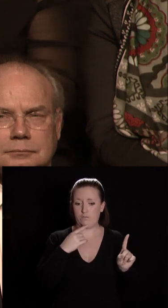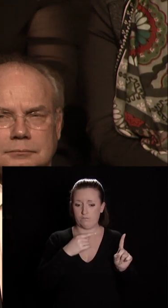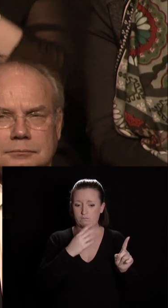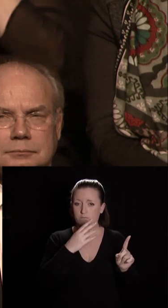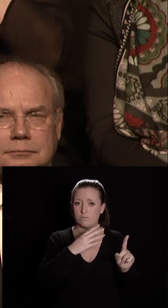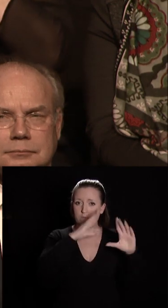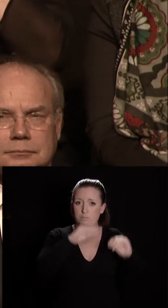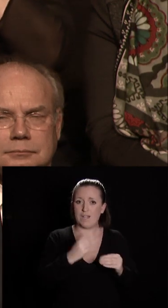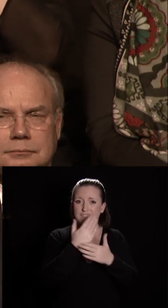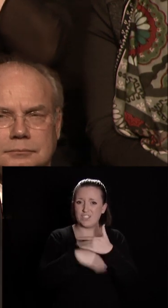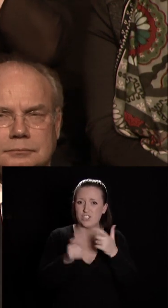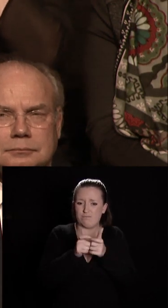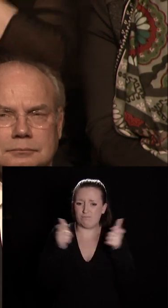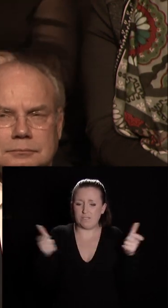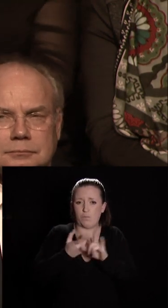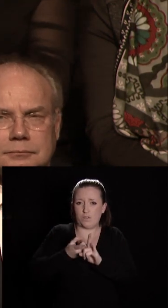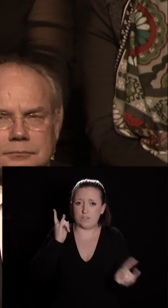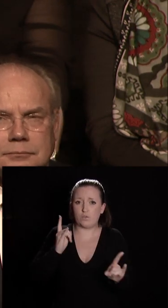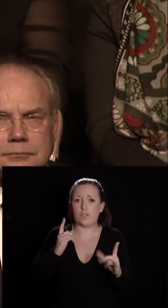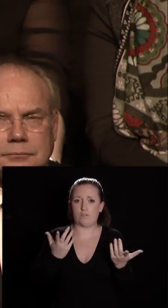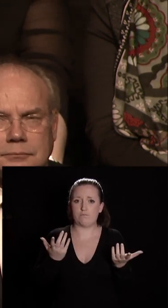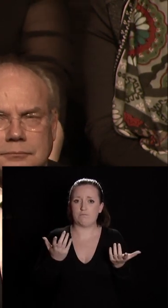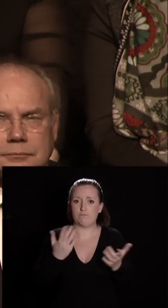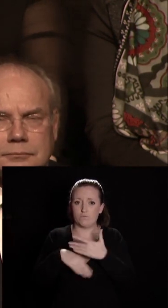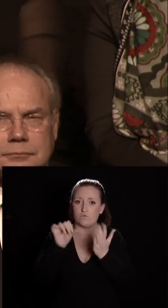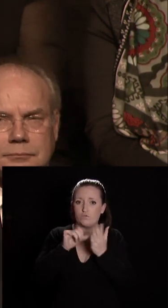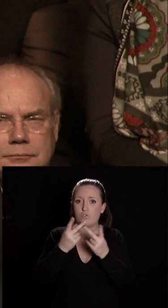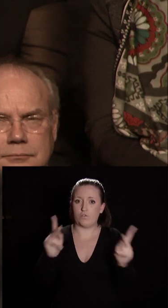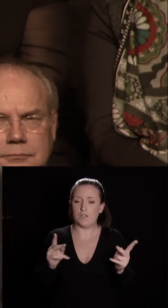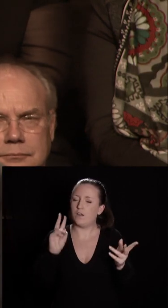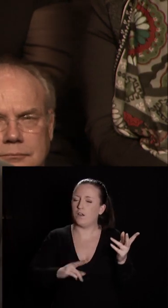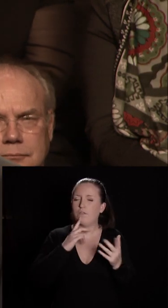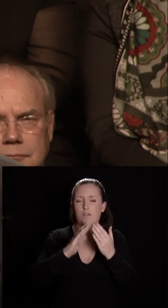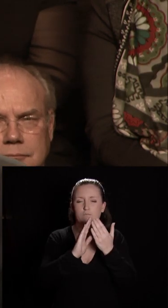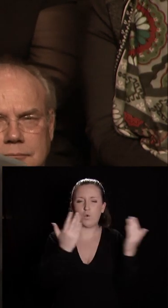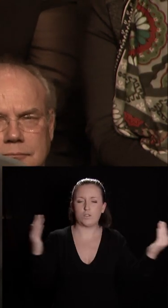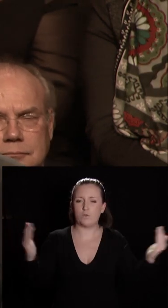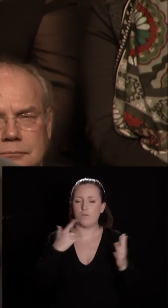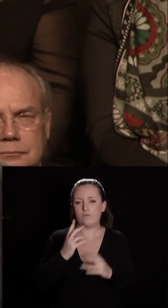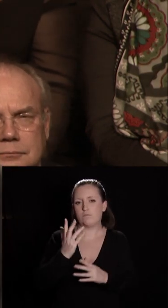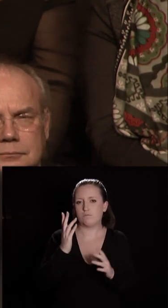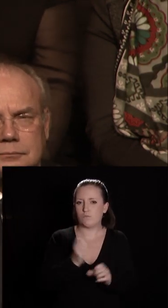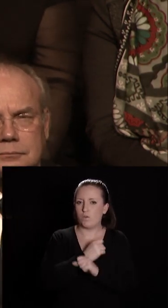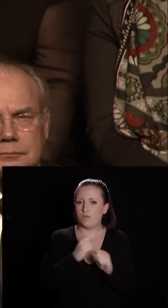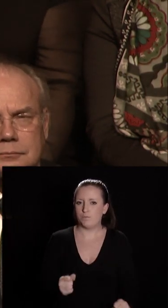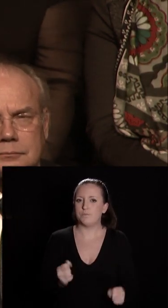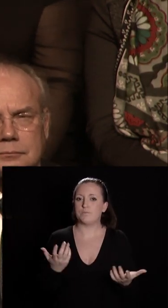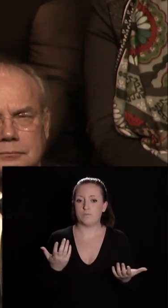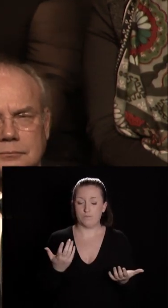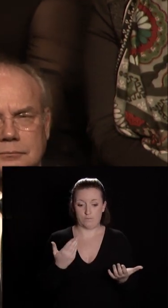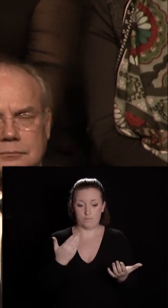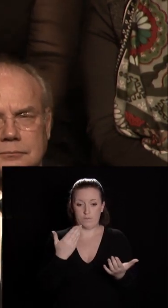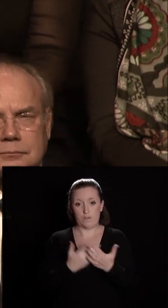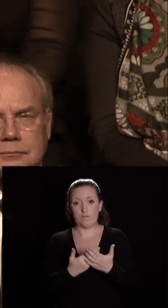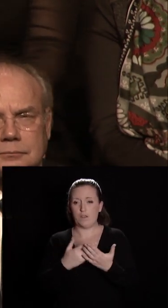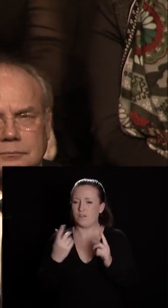urbain de surcroît il offre une collection d'une richesse remarquable et constitue l'un des principaux fleurons du